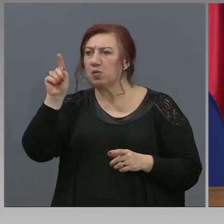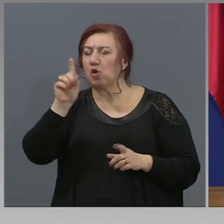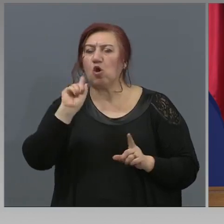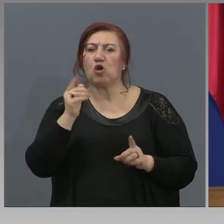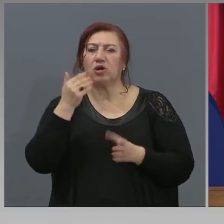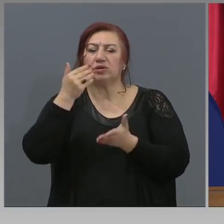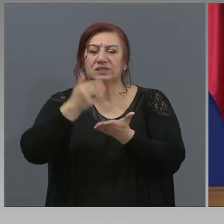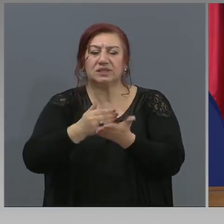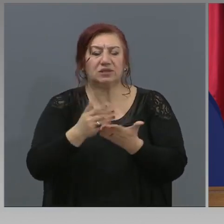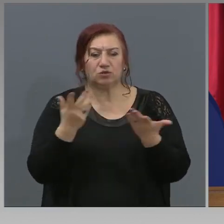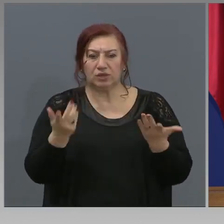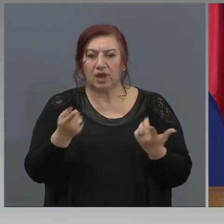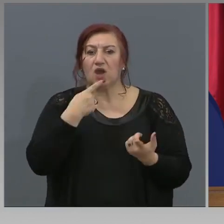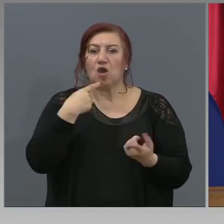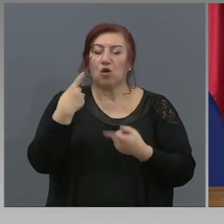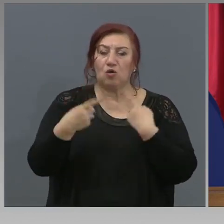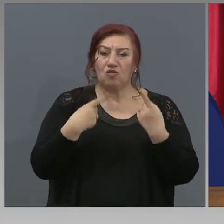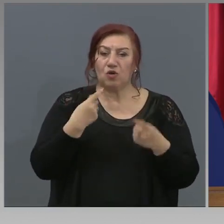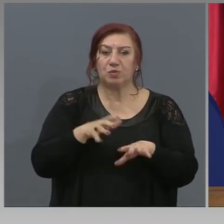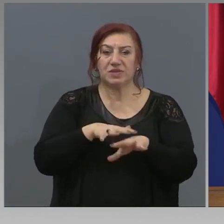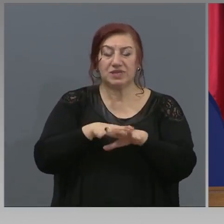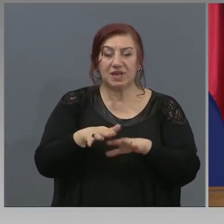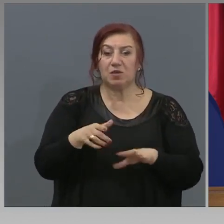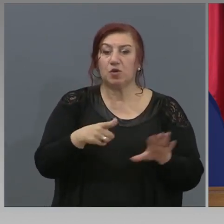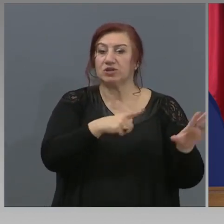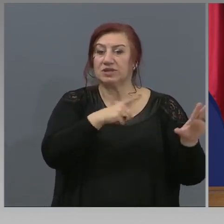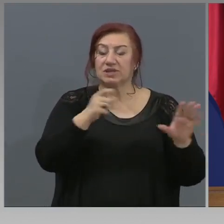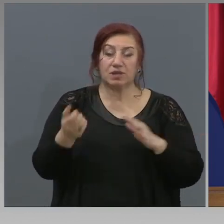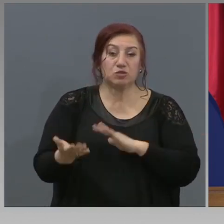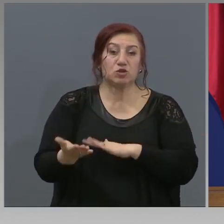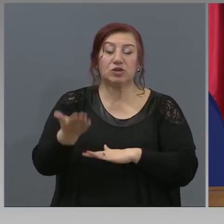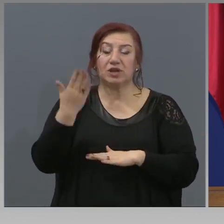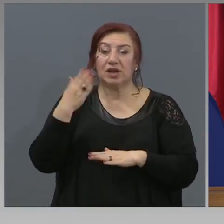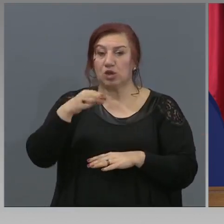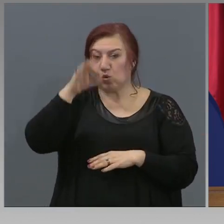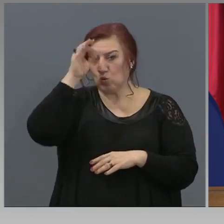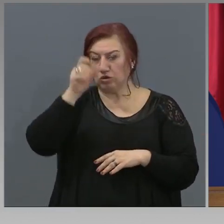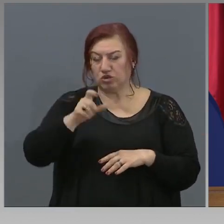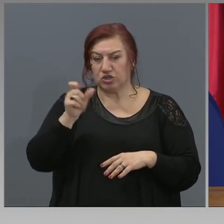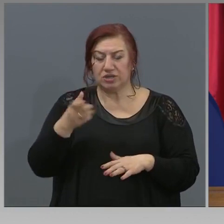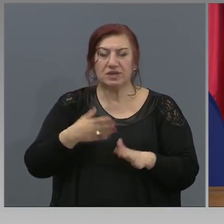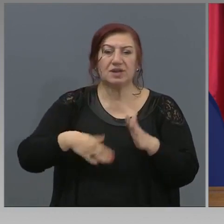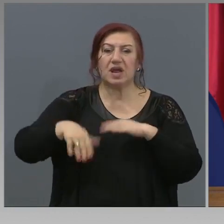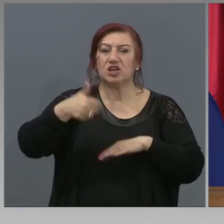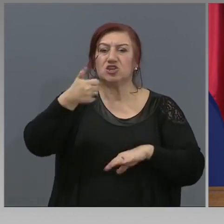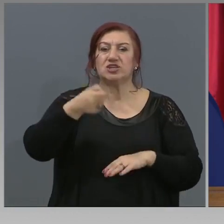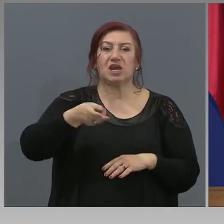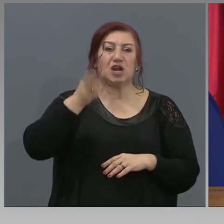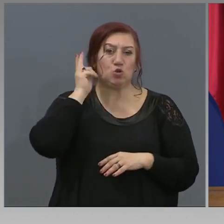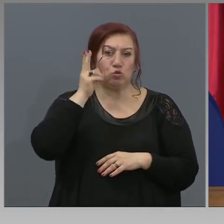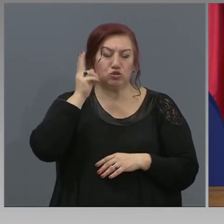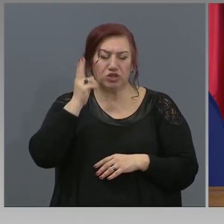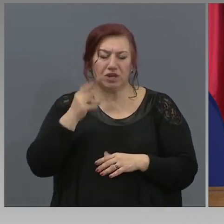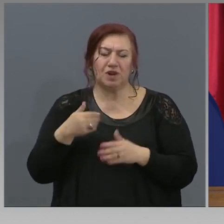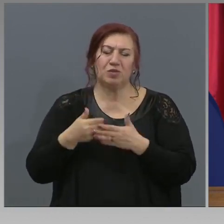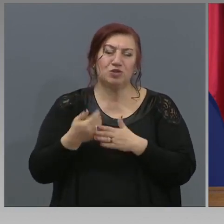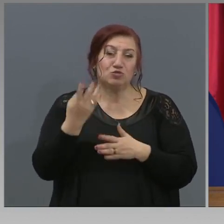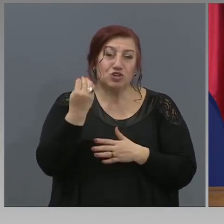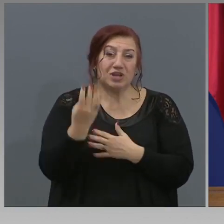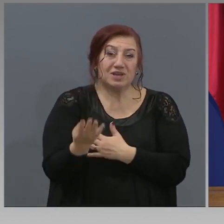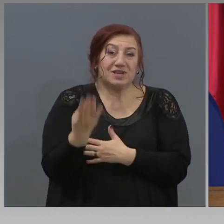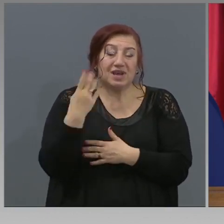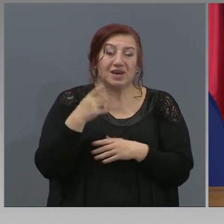все пак говорим за система от 700 хиляди ученици, над 60 хиляди педагогически специалисти и близо 40 хиляди паралелки.